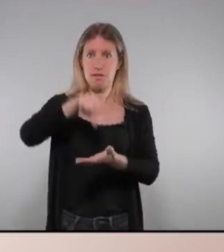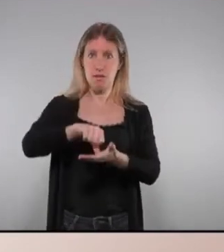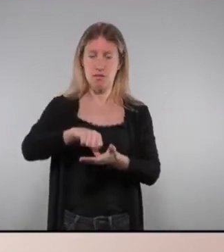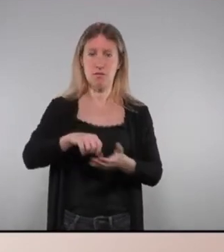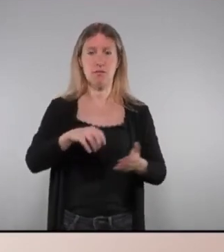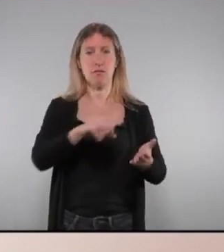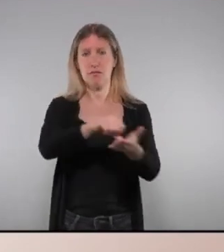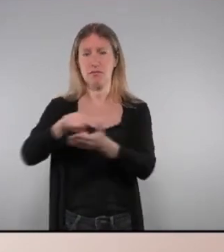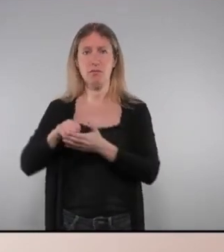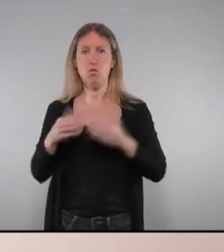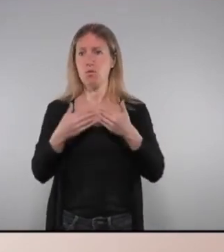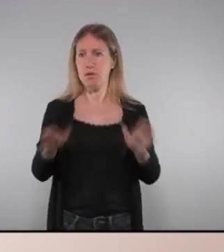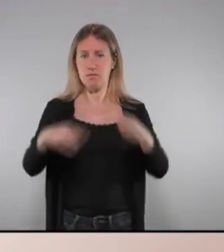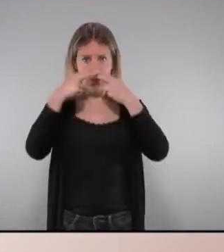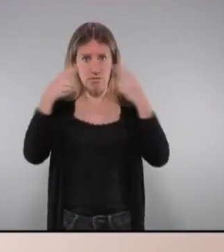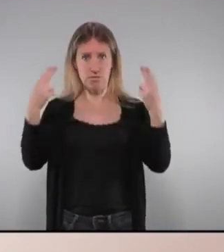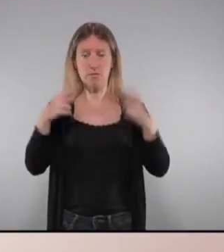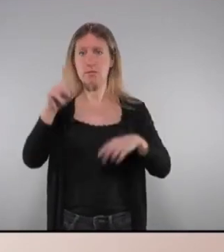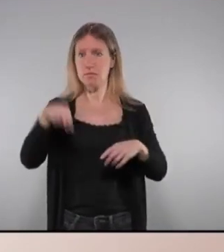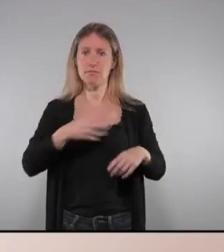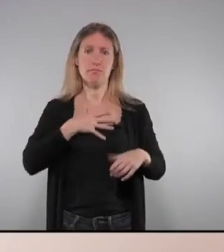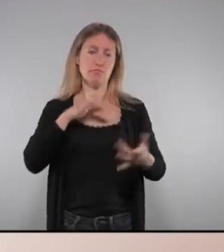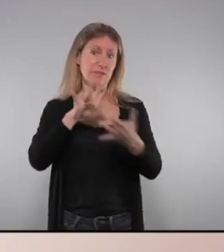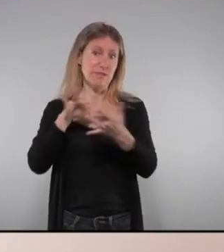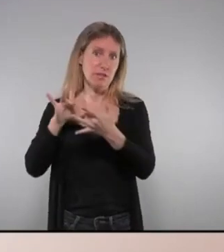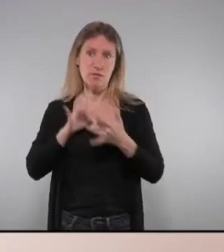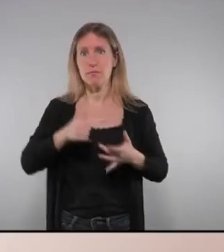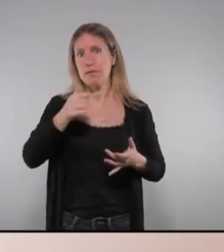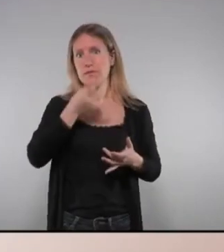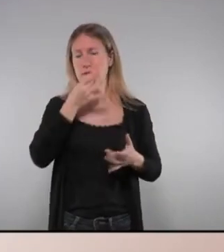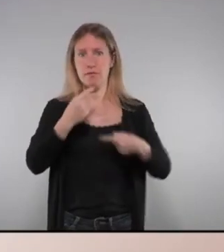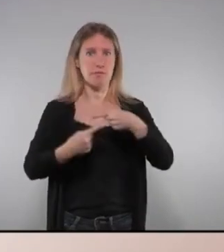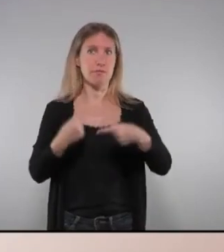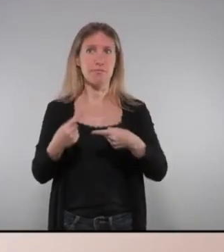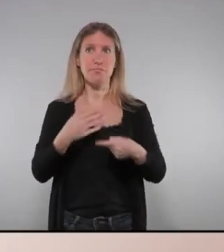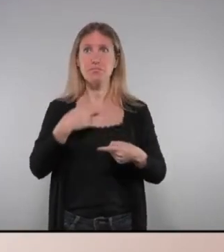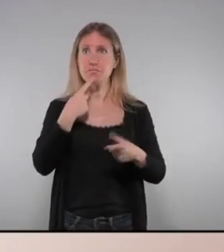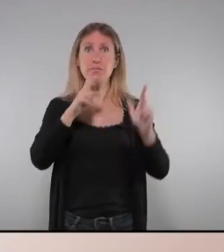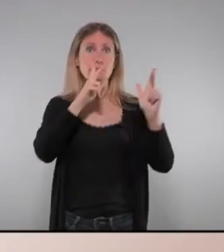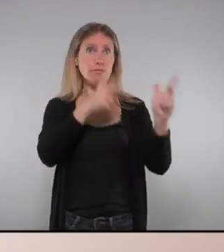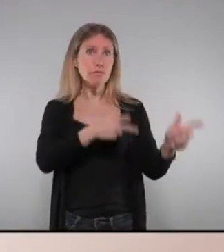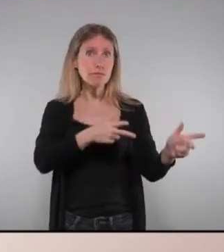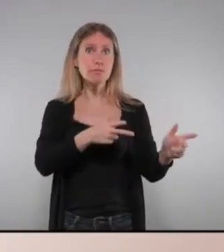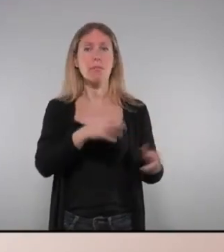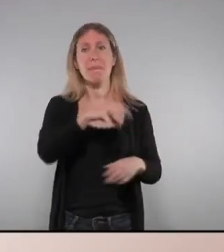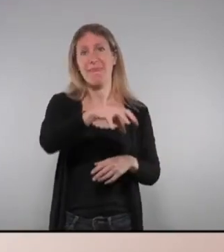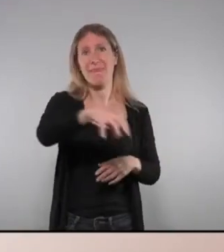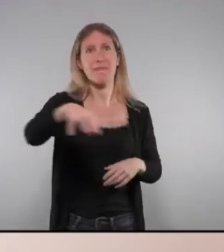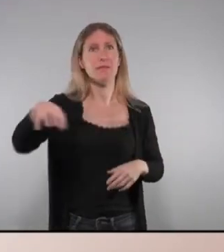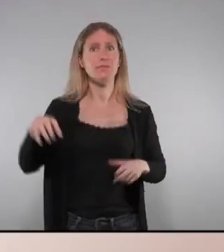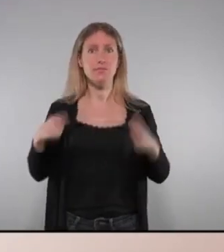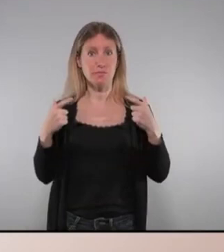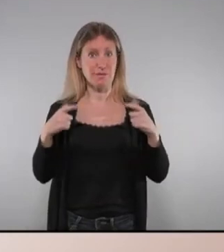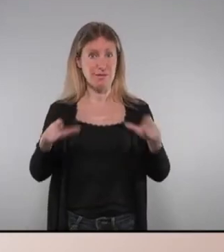oberts a la població amb la possibilitat de la interacció doncs més gran també amb els seus familiars per tant els centres residencials i les residències que des de l